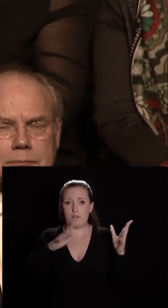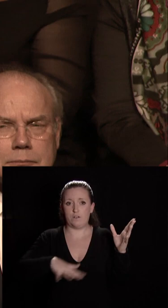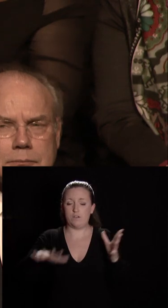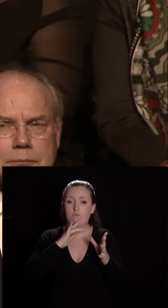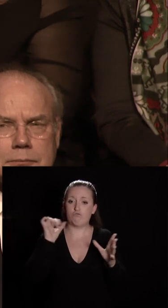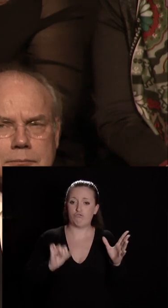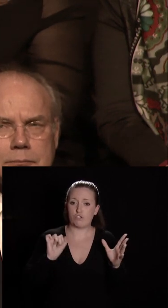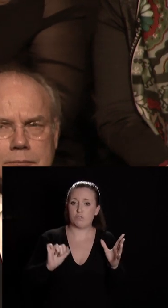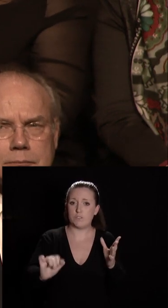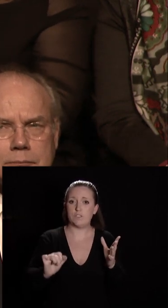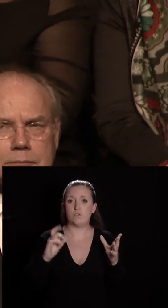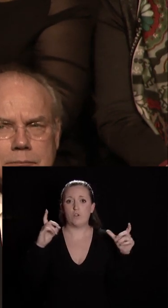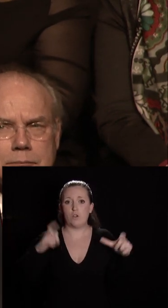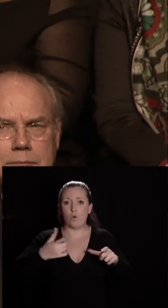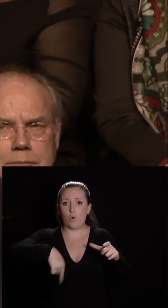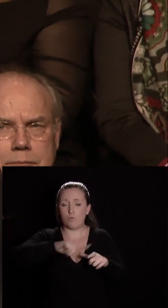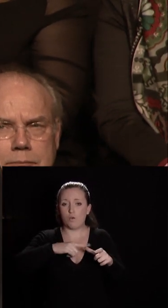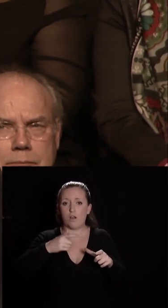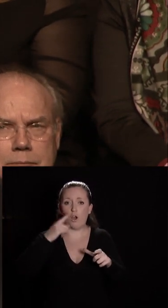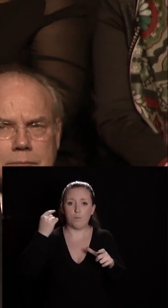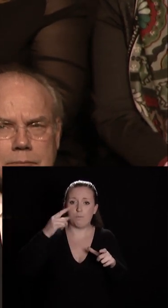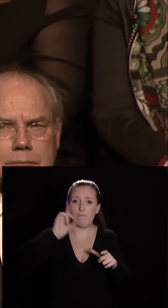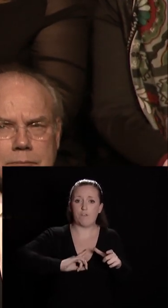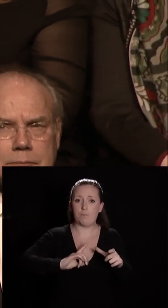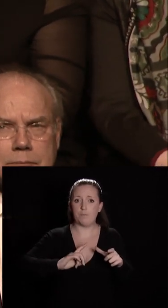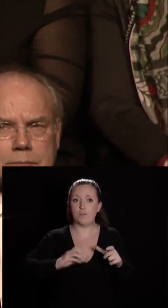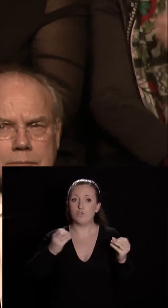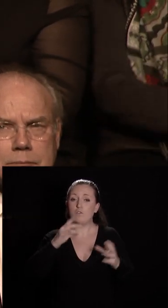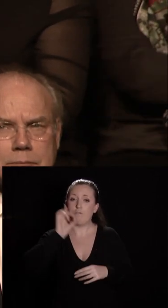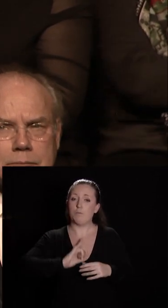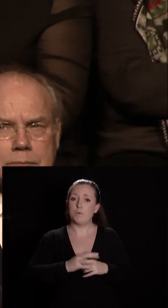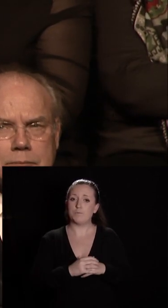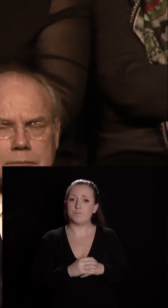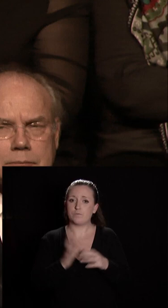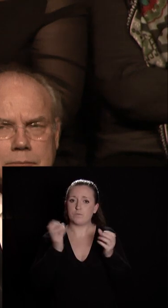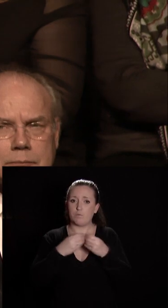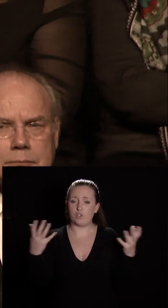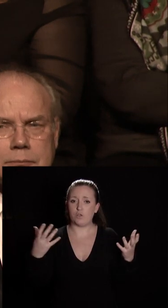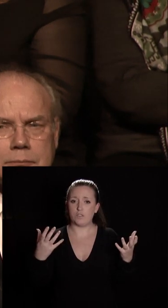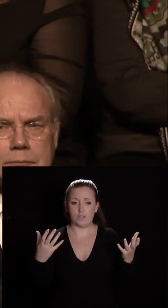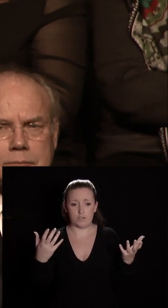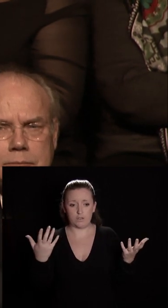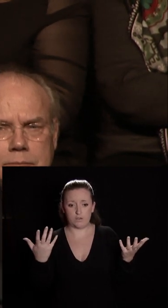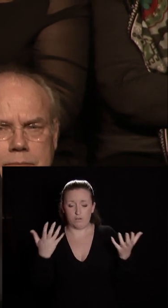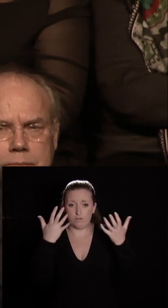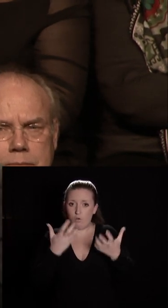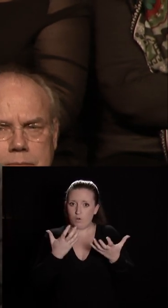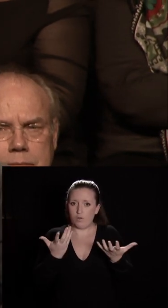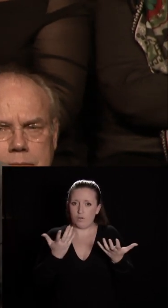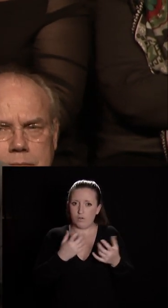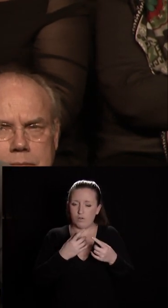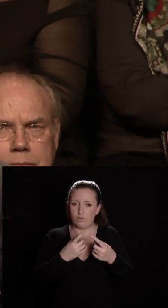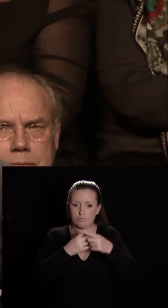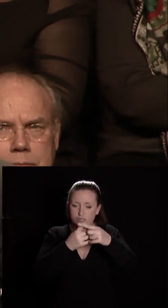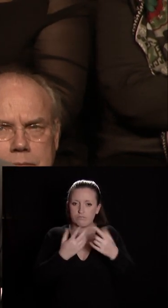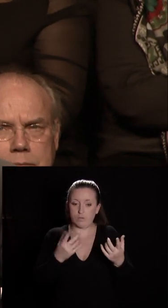chaque samedi sur les ronds-points d'hommes et de femmes souvent des femmes très majoritairement de bonne foi et qui ont parce